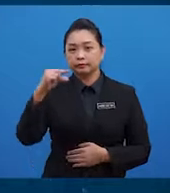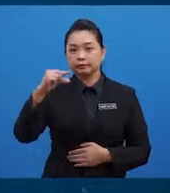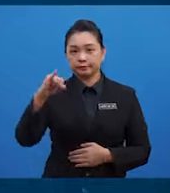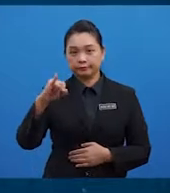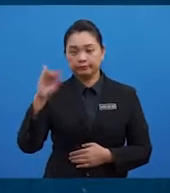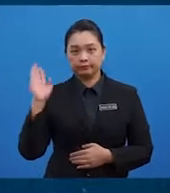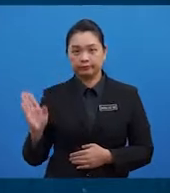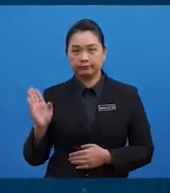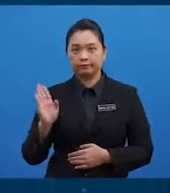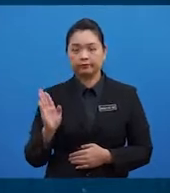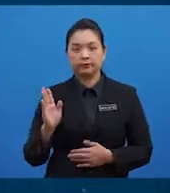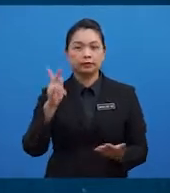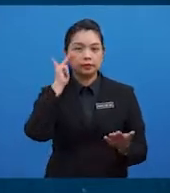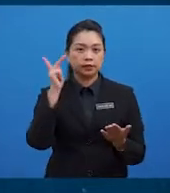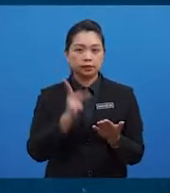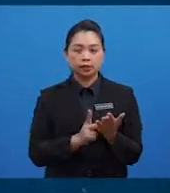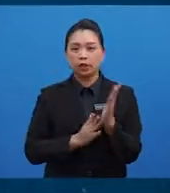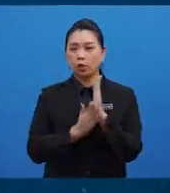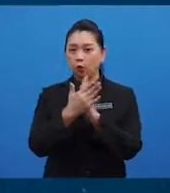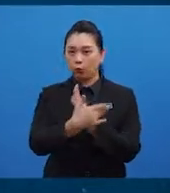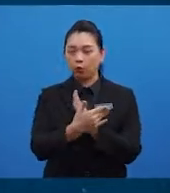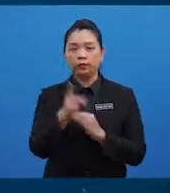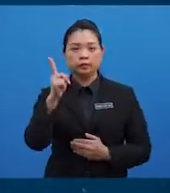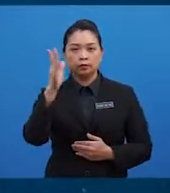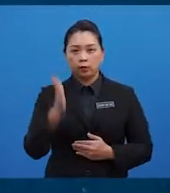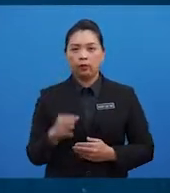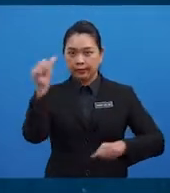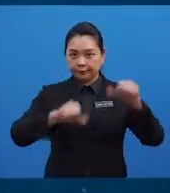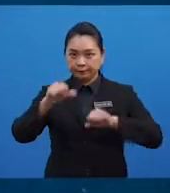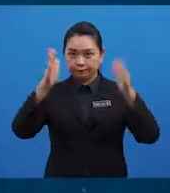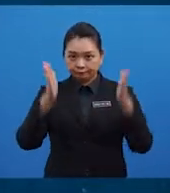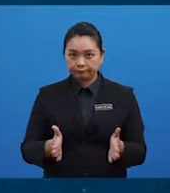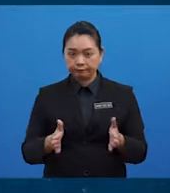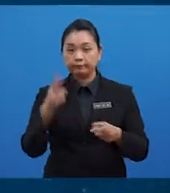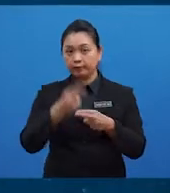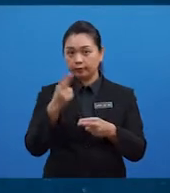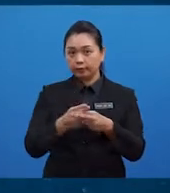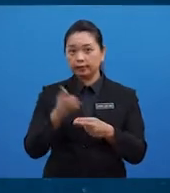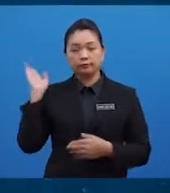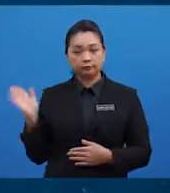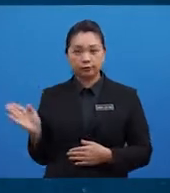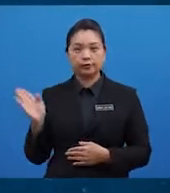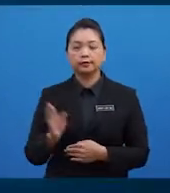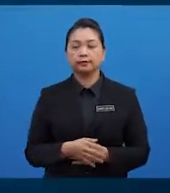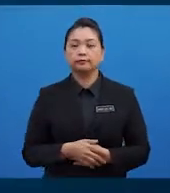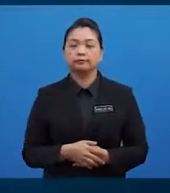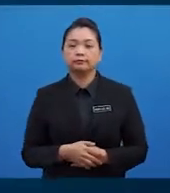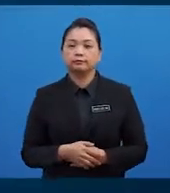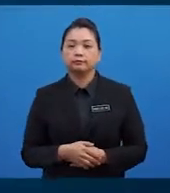adalah GI diperkenalkan oleh seorang saintis yang bernama Dr. Jenkins.